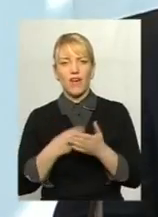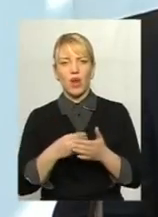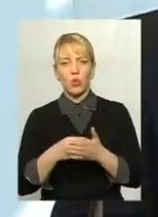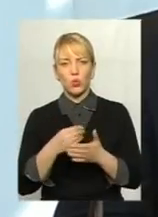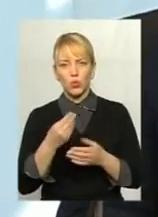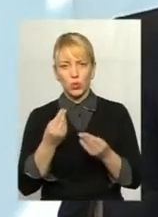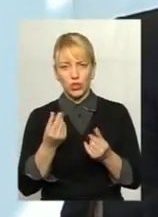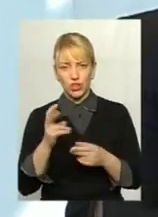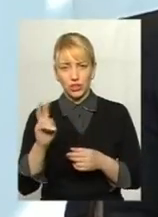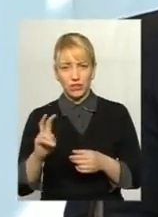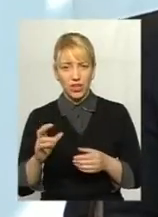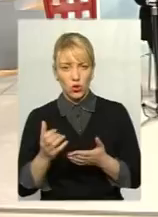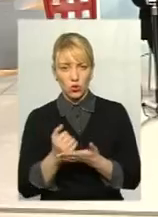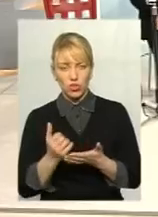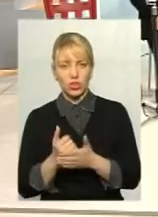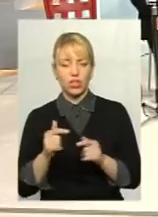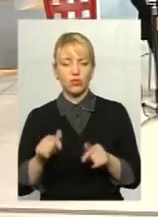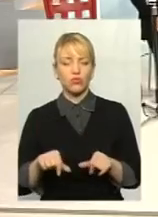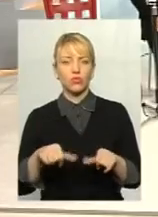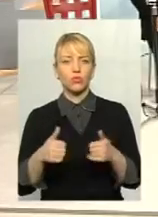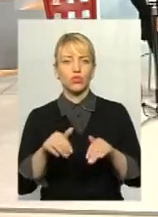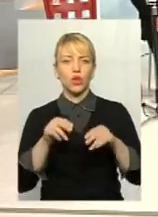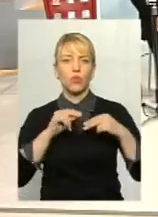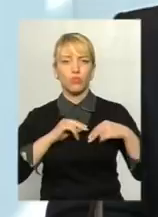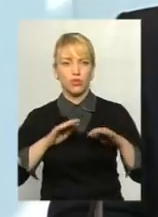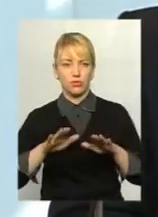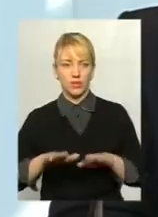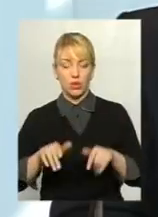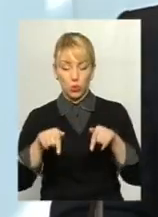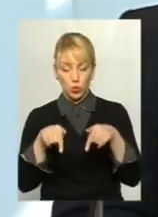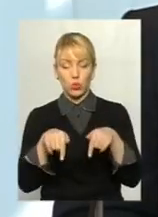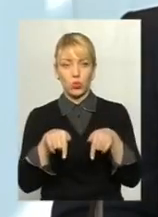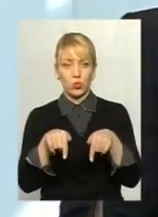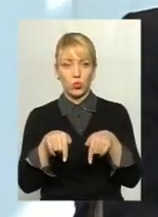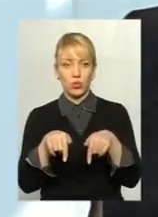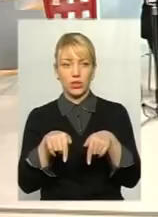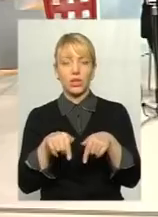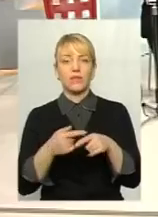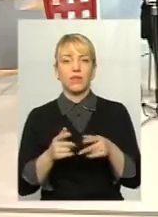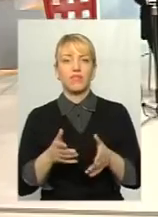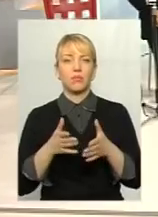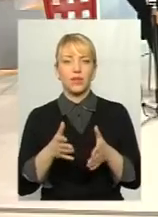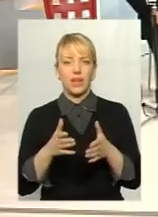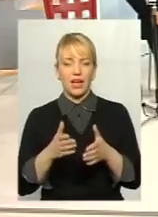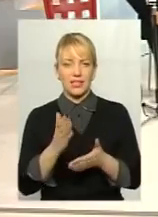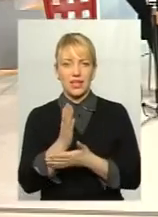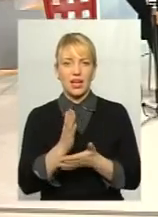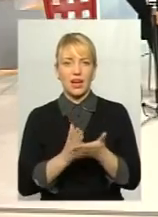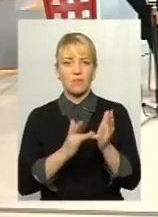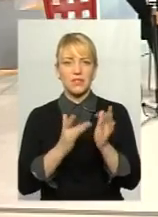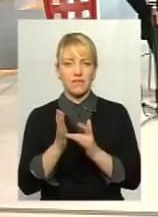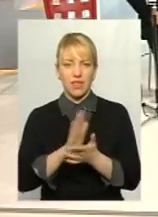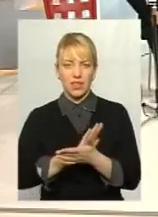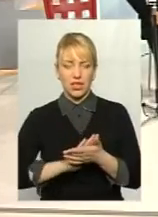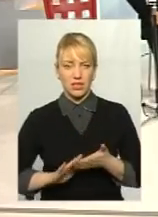валового внутрішнього продукту. Тут формуються робочі місця. Тут, тут. Випікається хліб святий. І ми, до речі, прийшли з короваєм, який